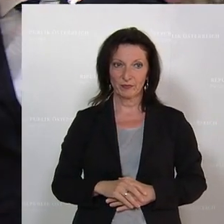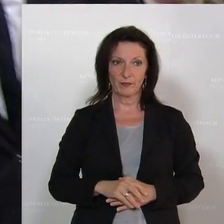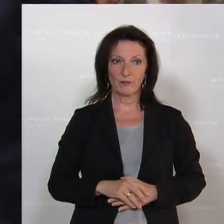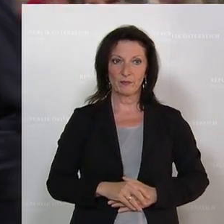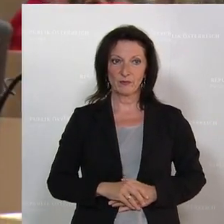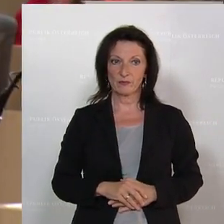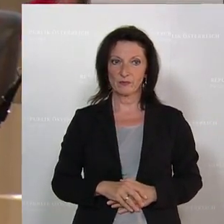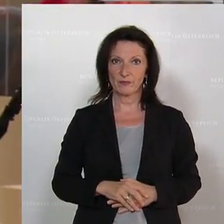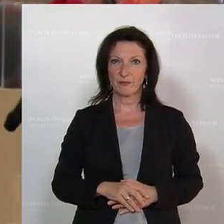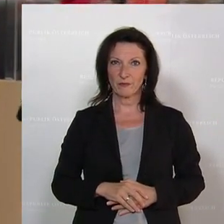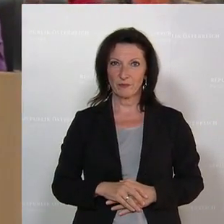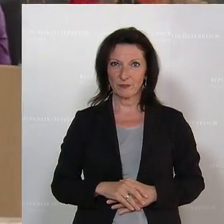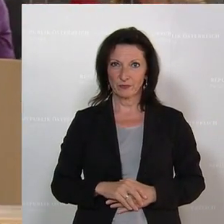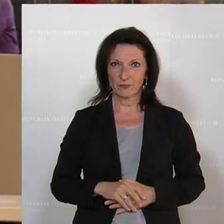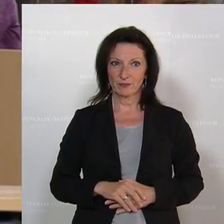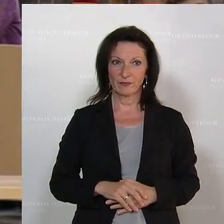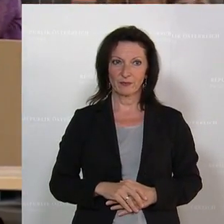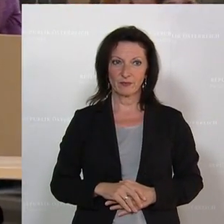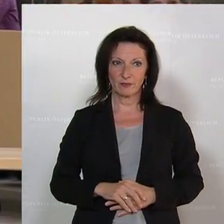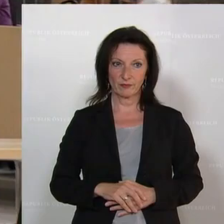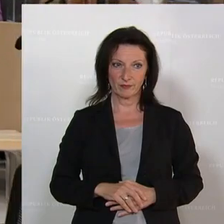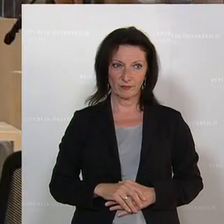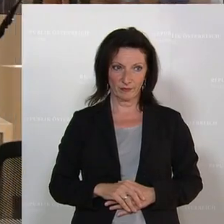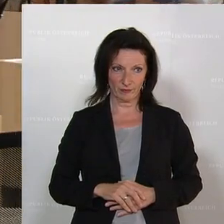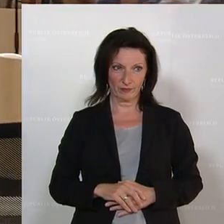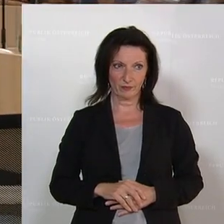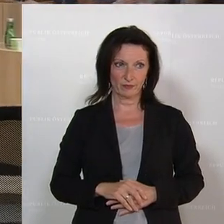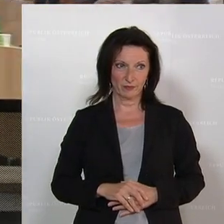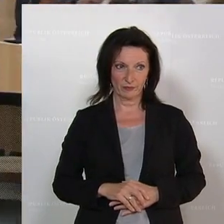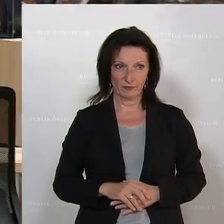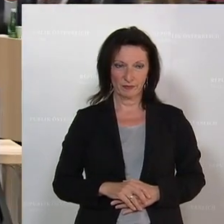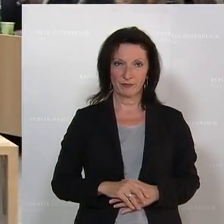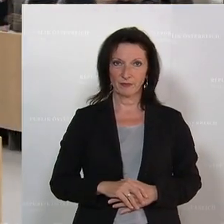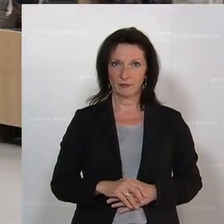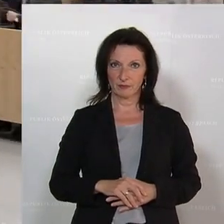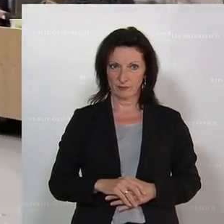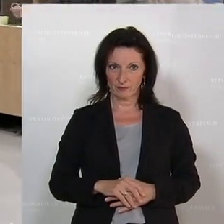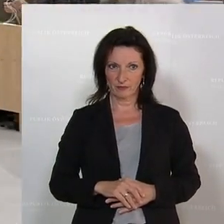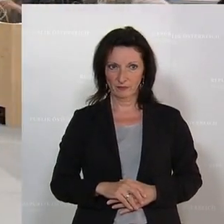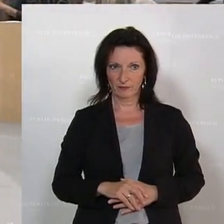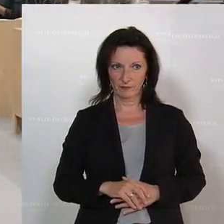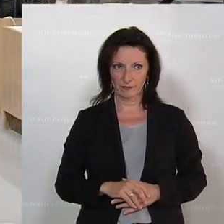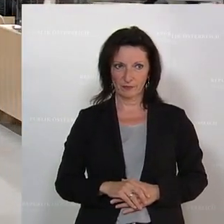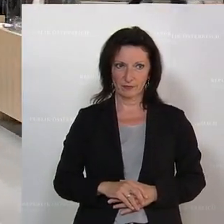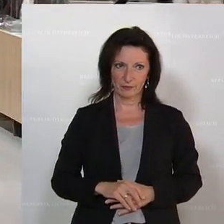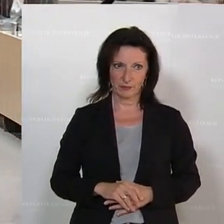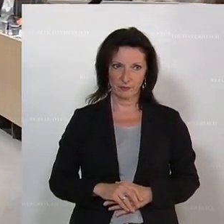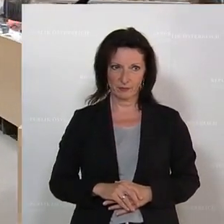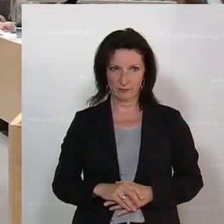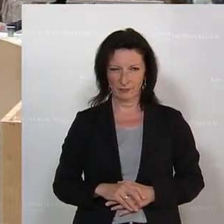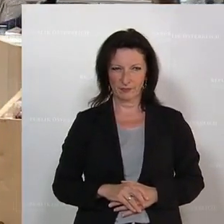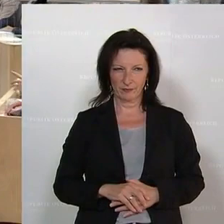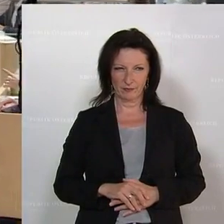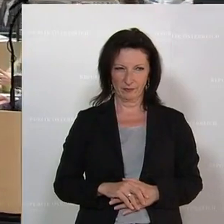Erster Redner, Kajan Kreiner von der SPÖ, er wird die dringliche Anfrage an den Bundeskanzler, der auch schon auf der Regierungsbank sitzt, verlesen.